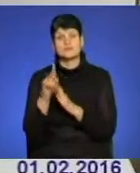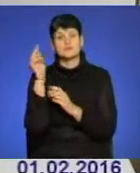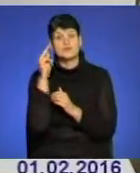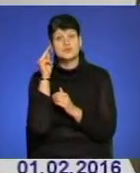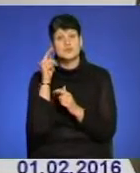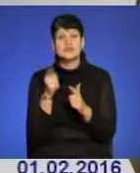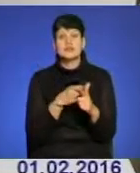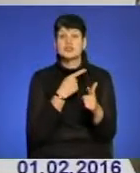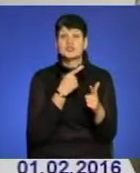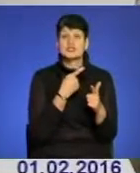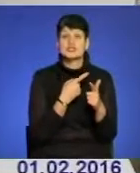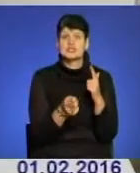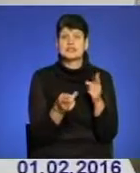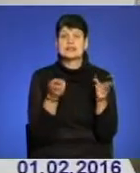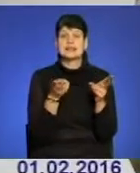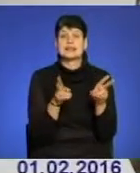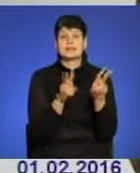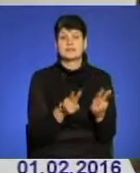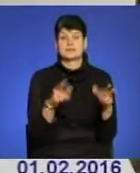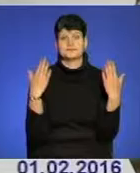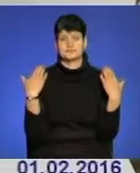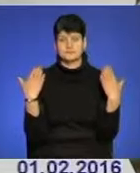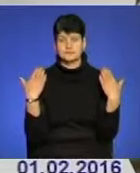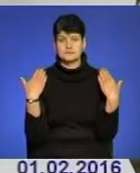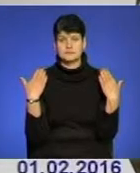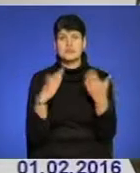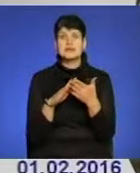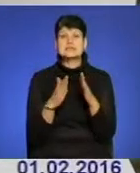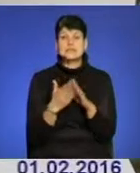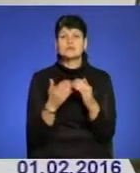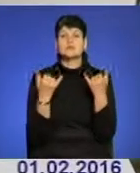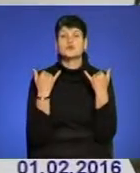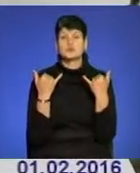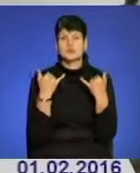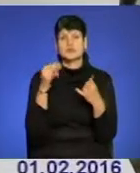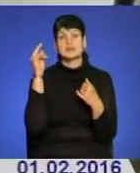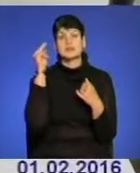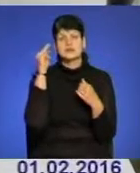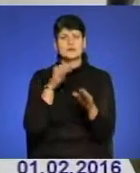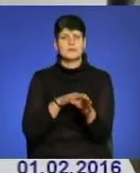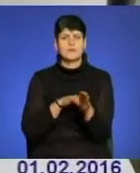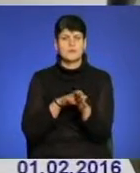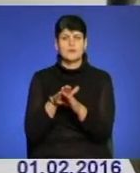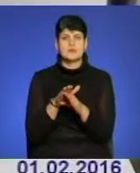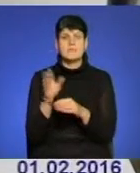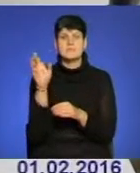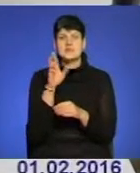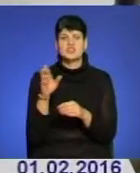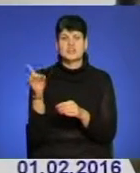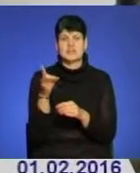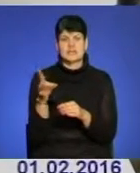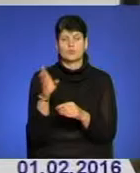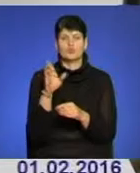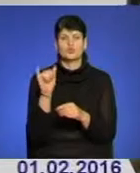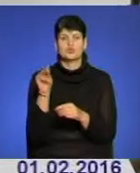залишаються на канікулах. Станом на сьогодні навчається в повному обсязі Бережанський район,